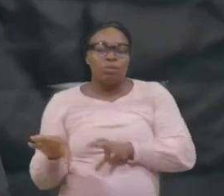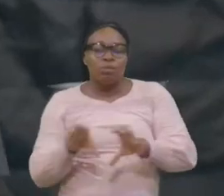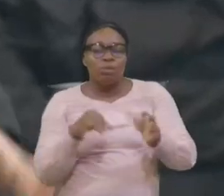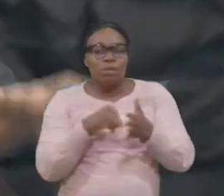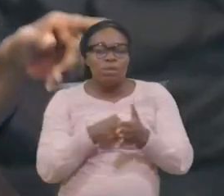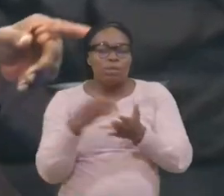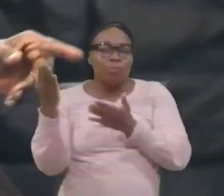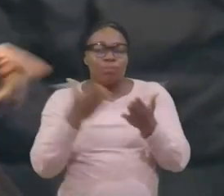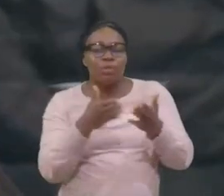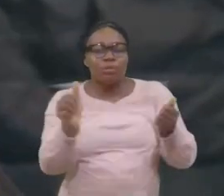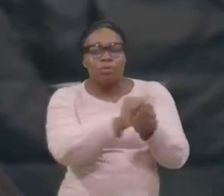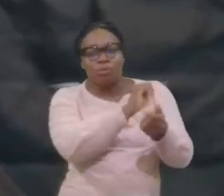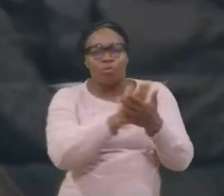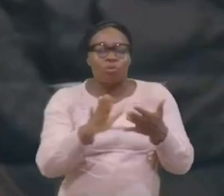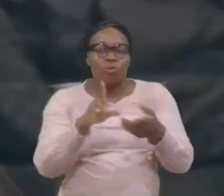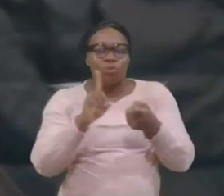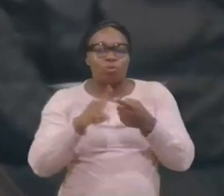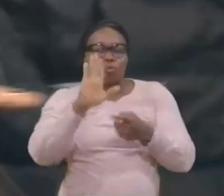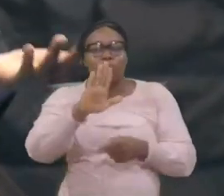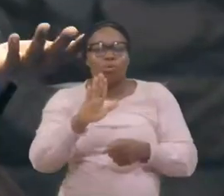de toute ta vie demain?